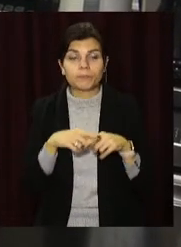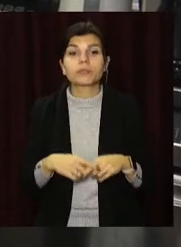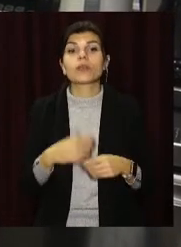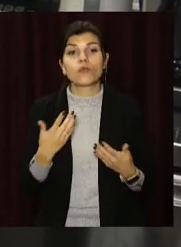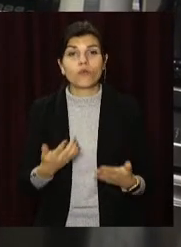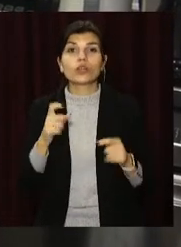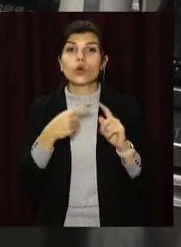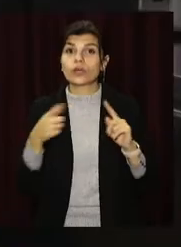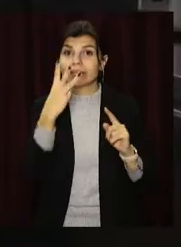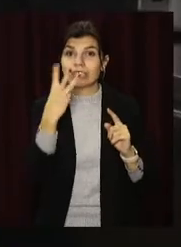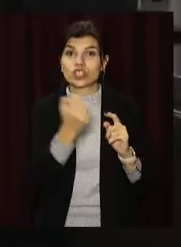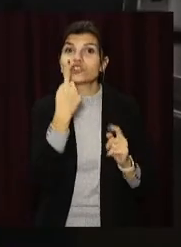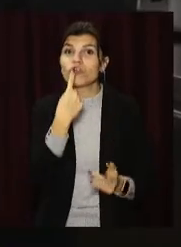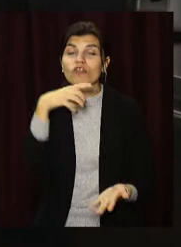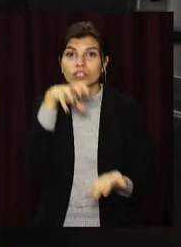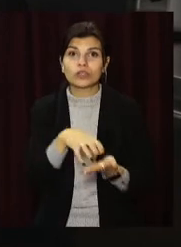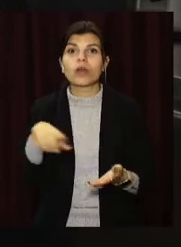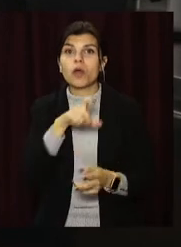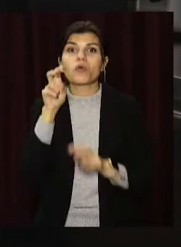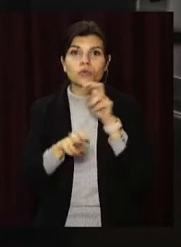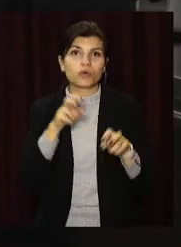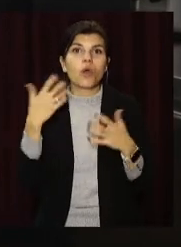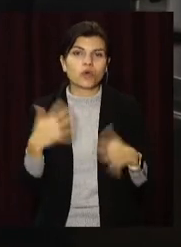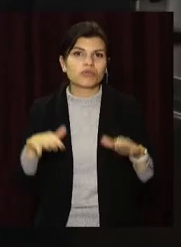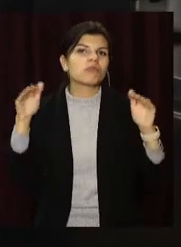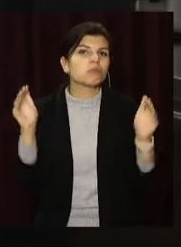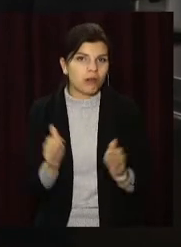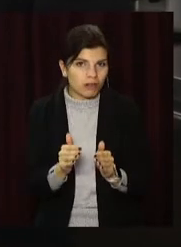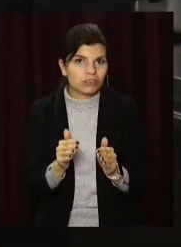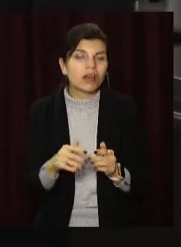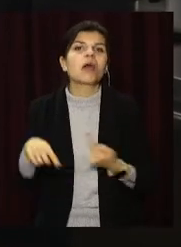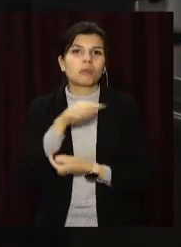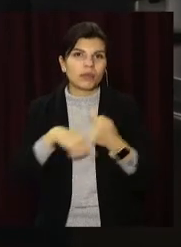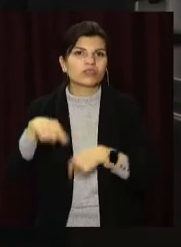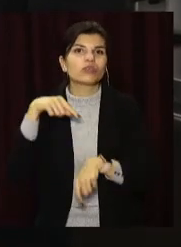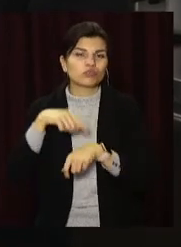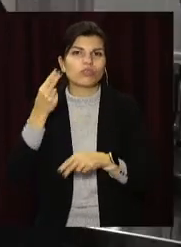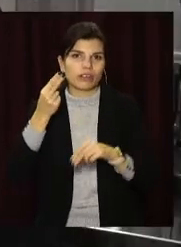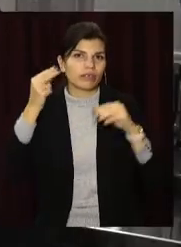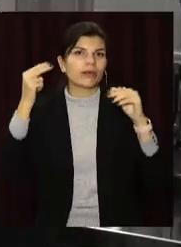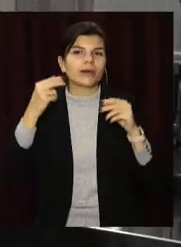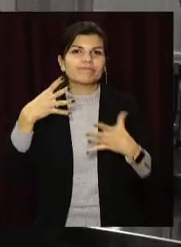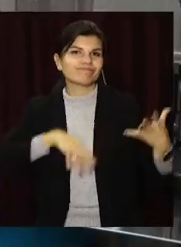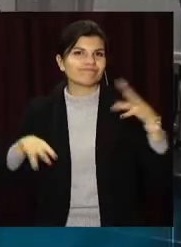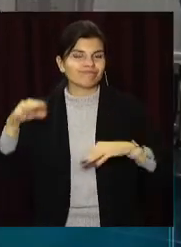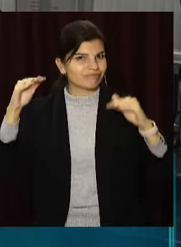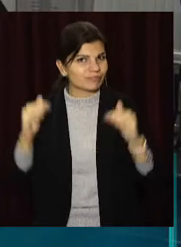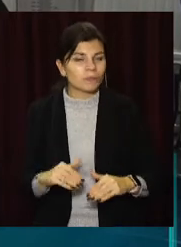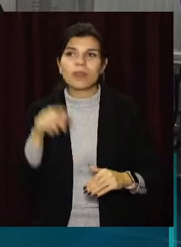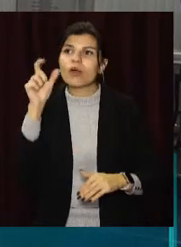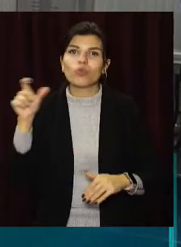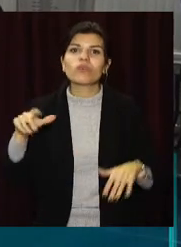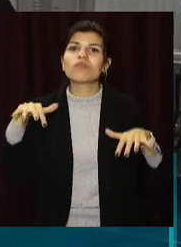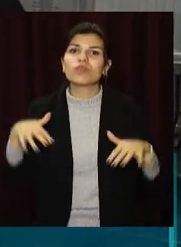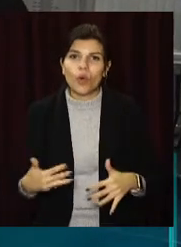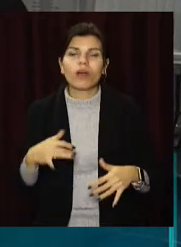Та все ж за три тижні червоної зони, кажуть, відвідувачів значно поменшало. Тож бізнес це відчуває. «Люди втомилися, і ми